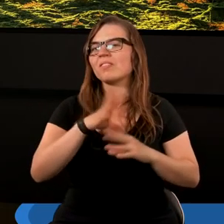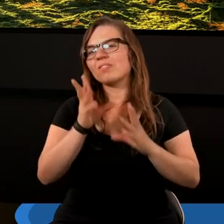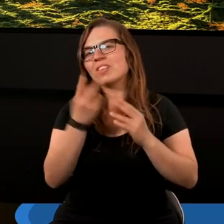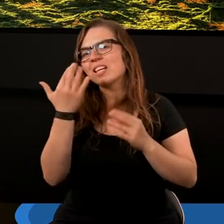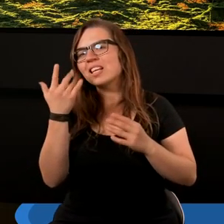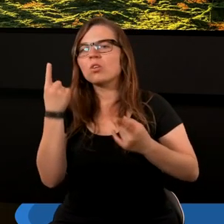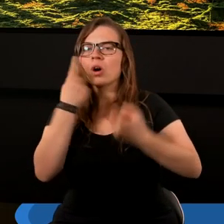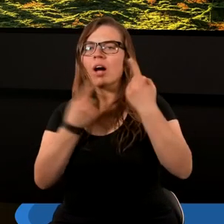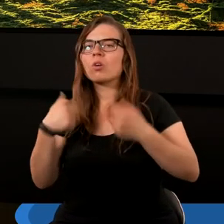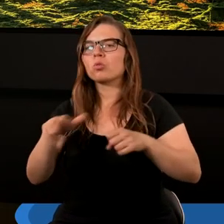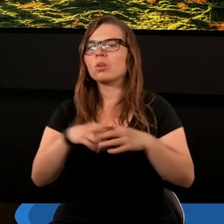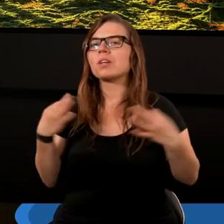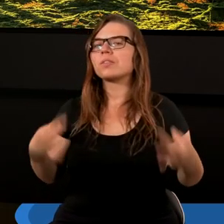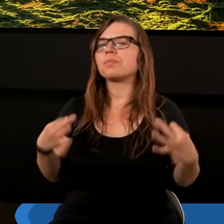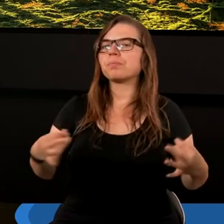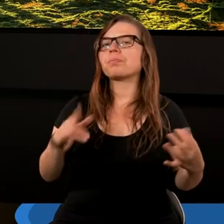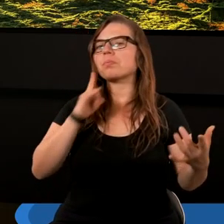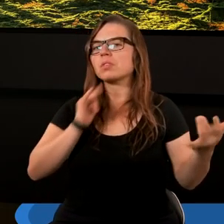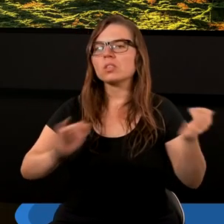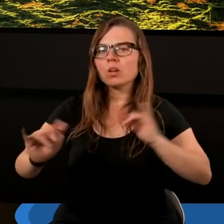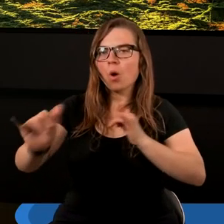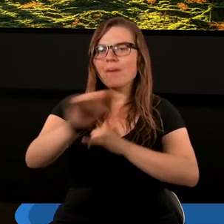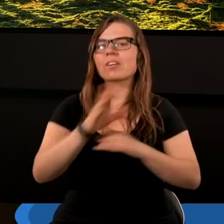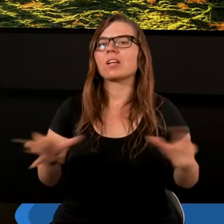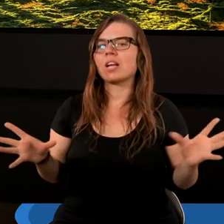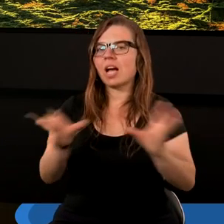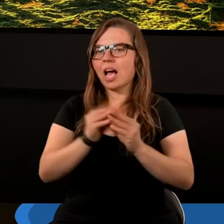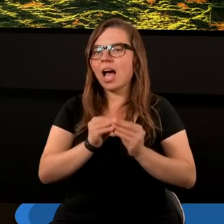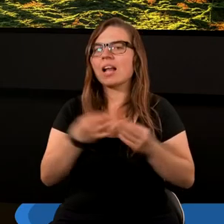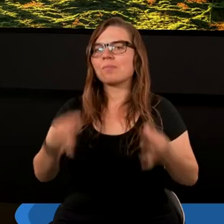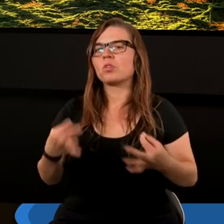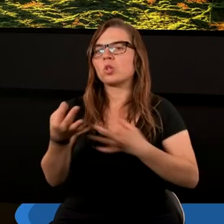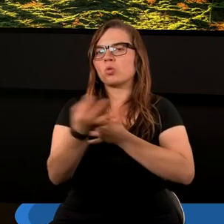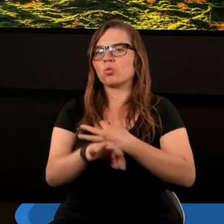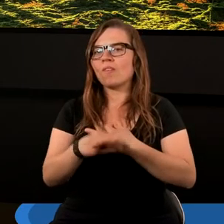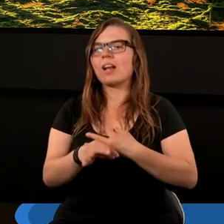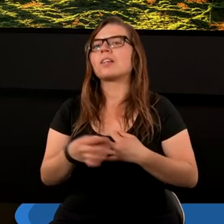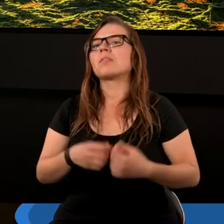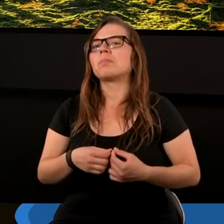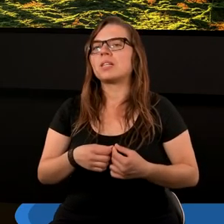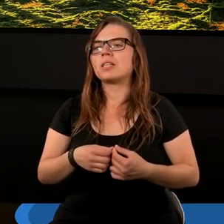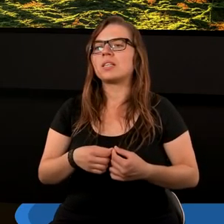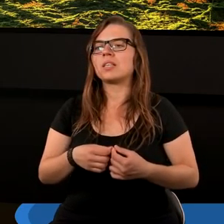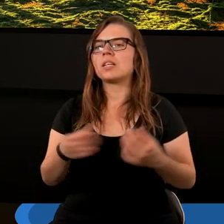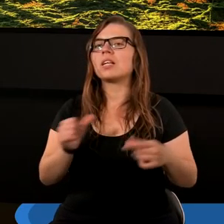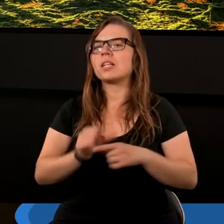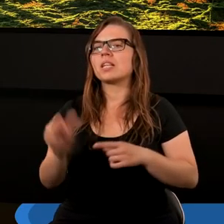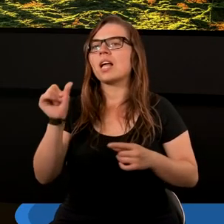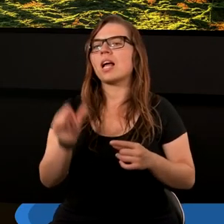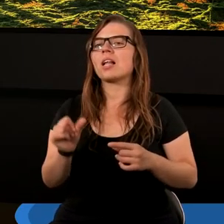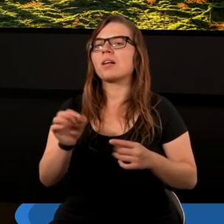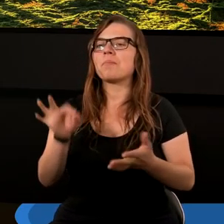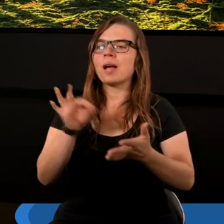refleksji, które dzisiaj razem przestudiowaliśmy, jest